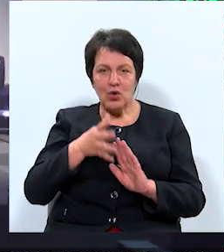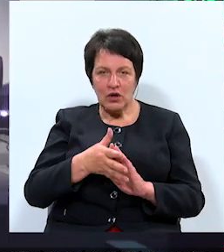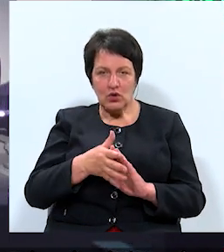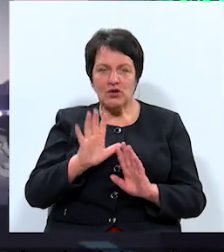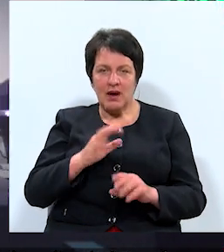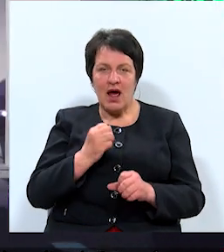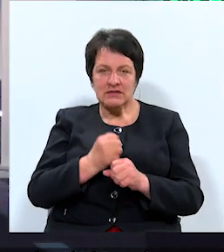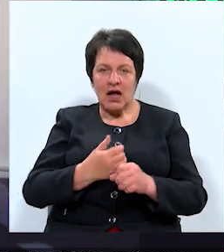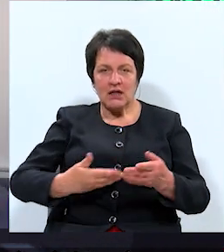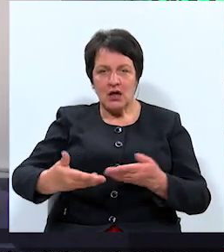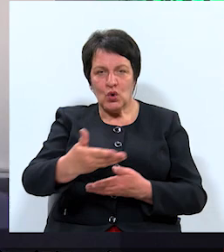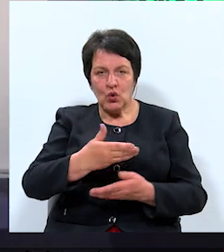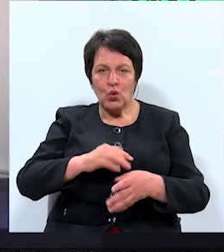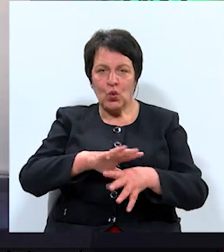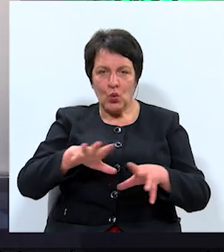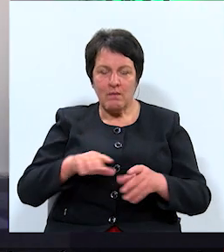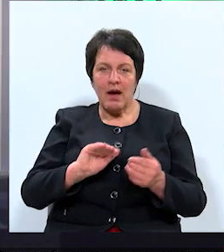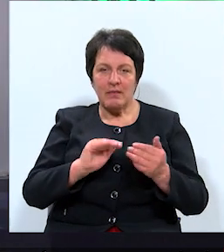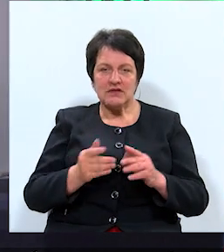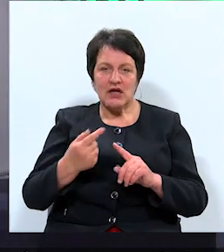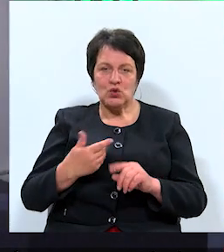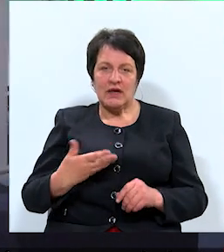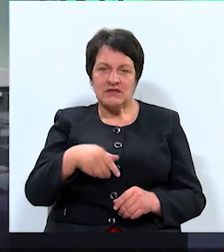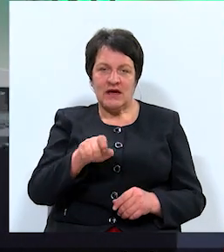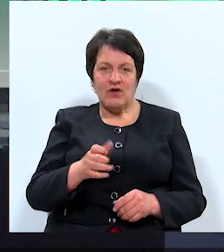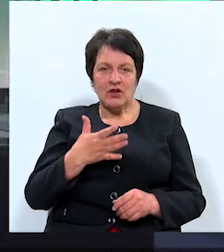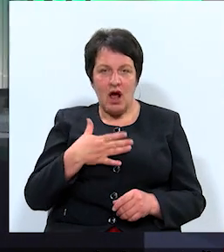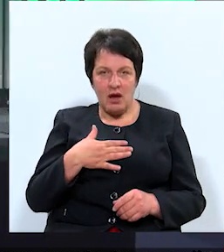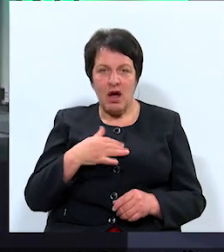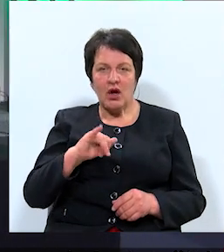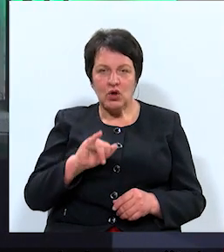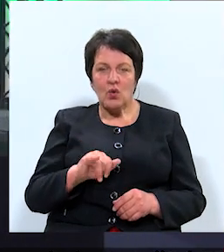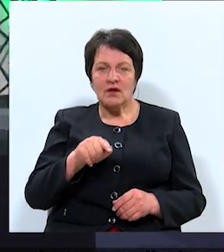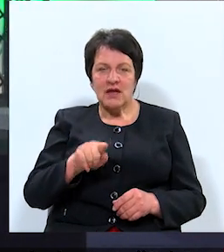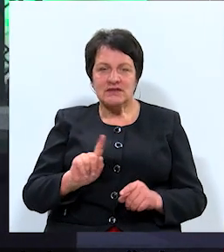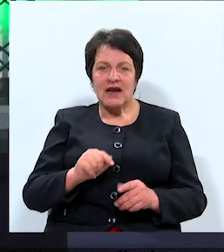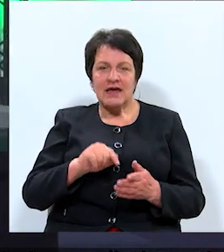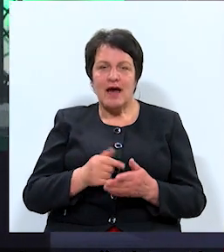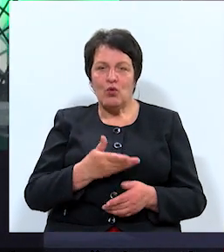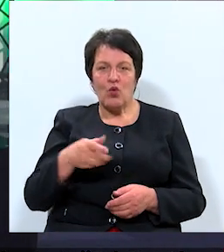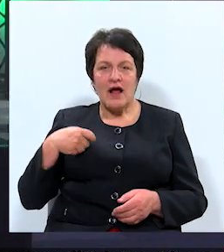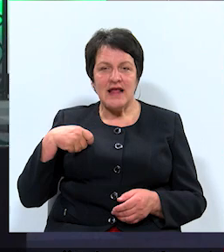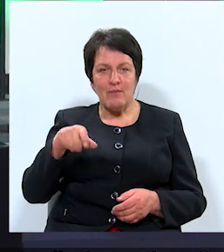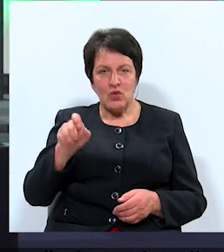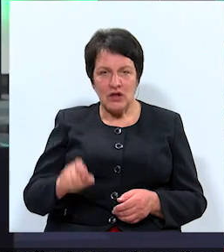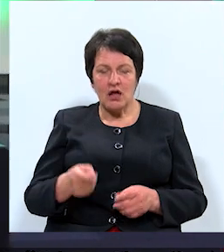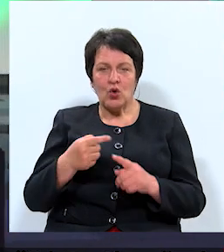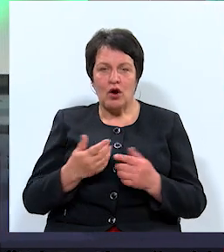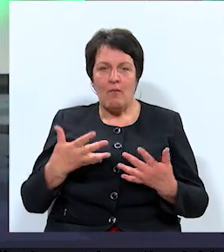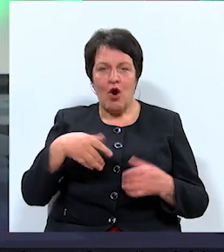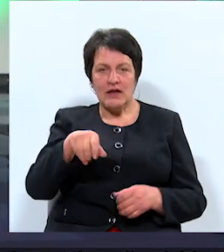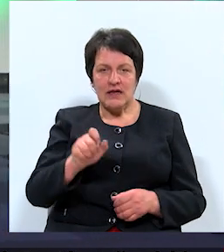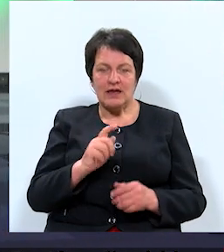strādātu kopā pilsētas un iedzīvotāja labā. Jo tas ir, jebkurā, deputātā un politikā